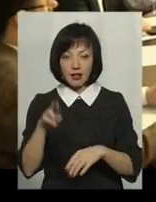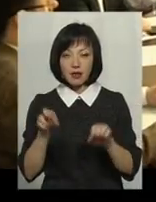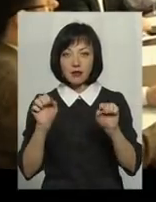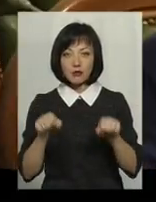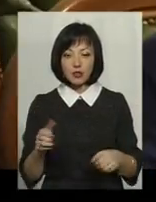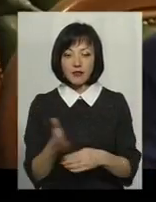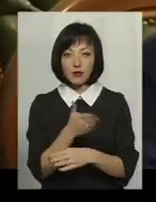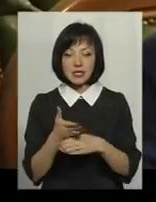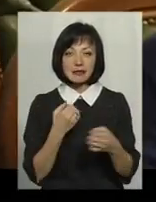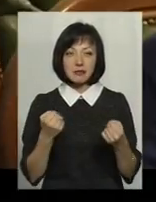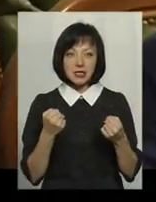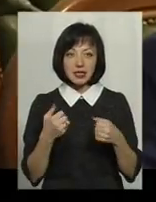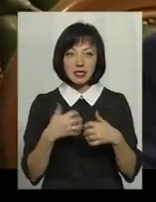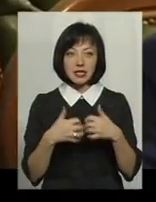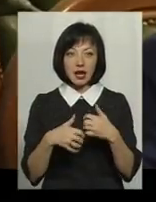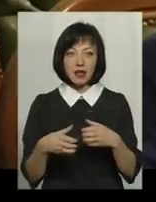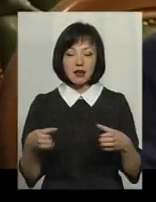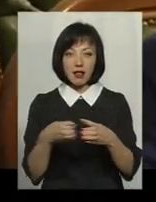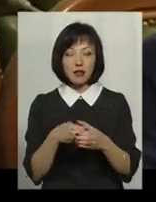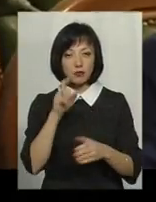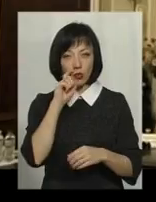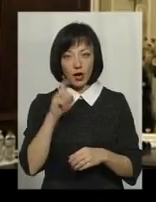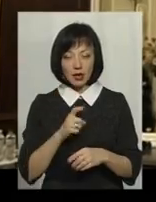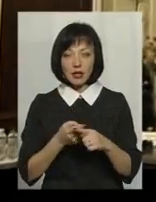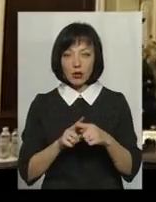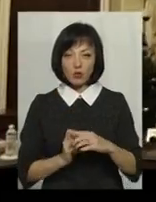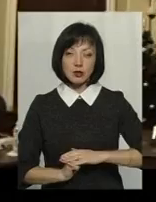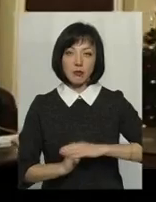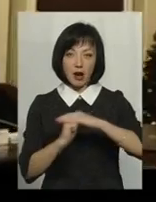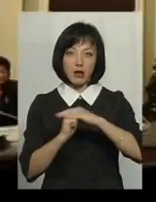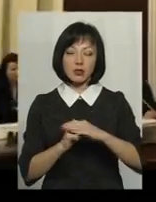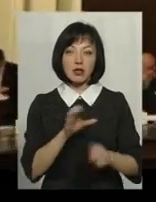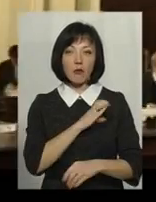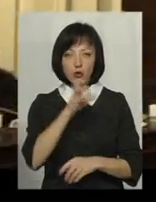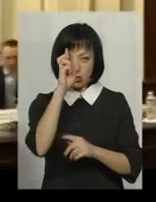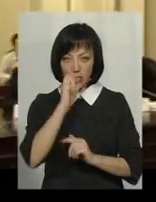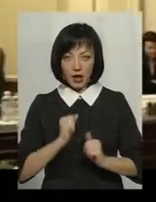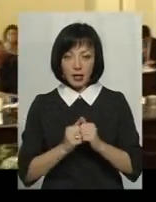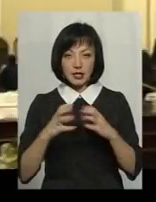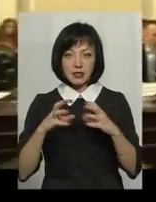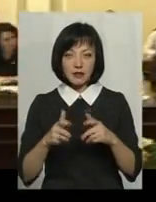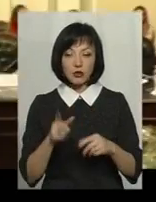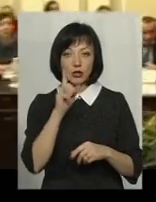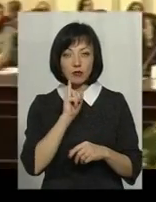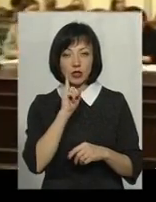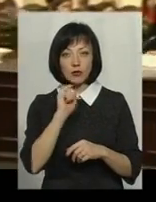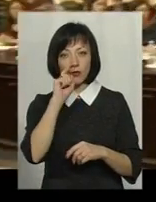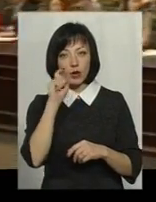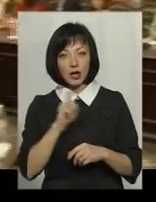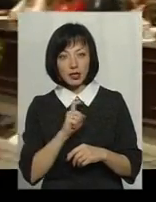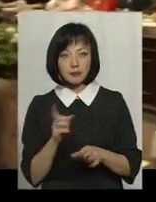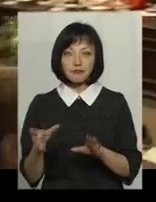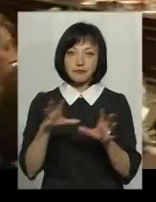генерувати і зміцнити середній клас в Україні. Саме на нього спираються заможні країни світу. Тим часом в Україні